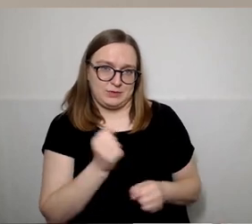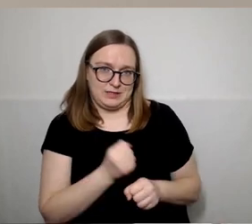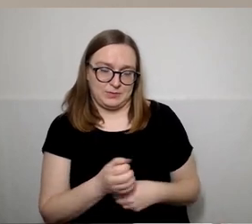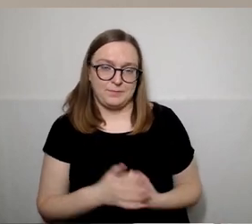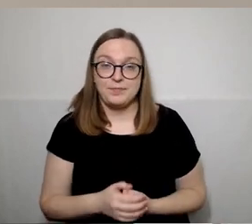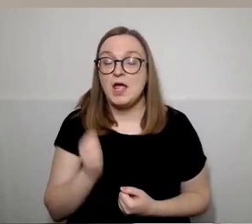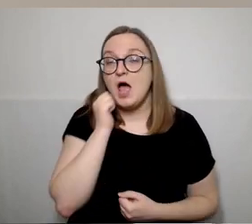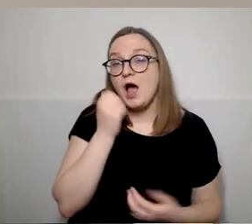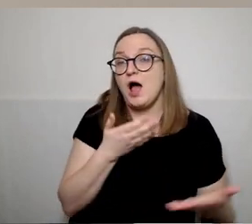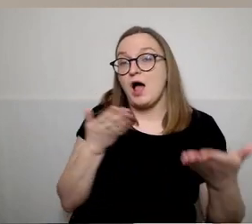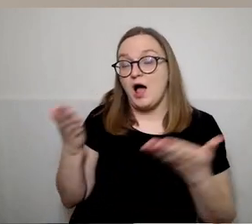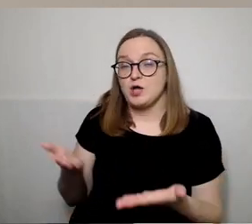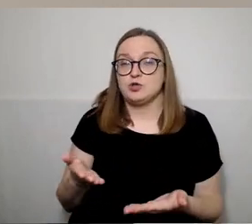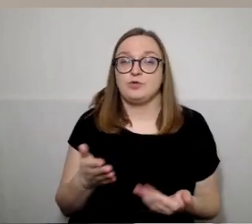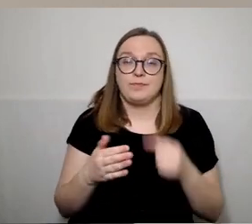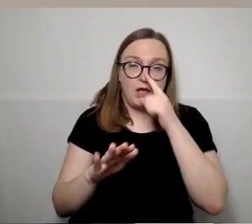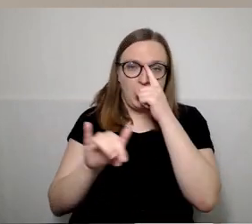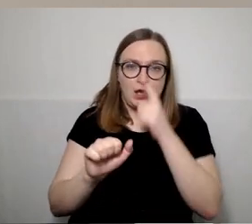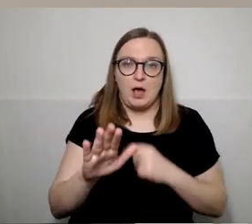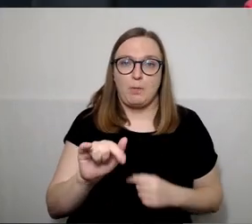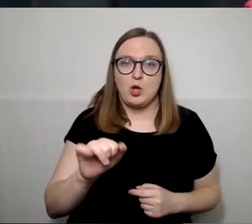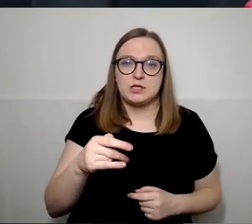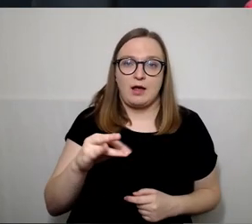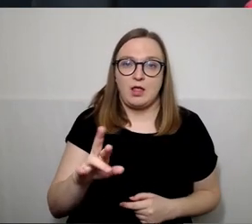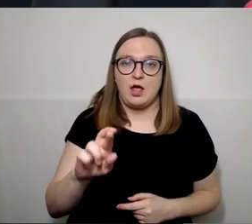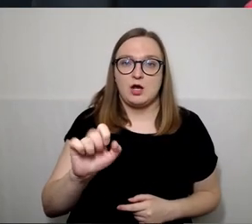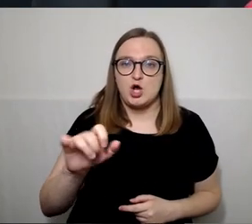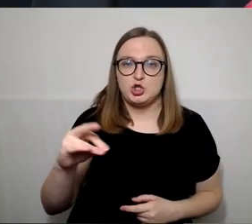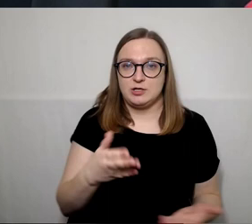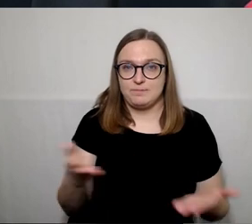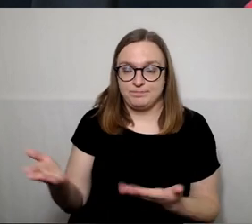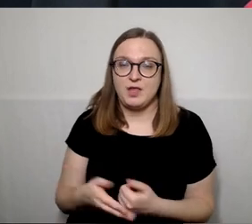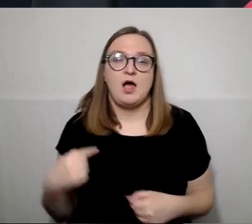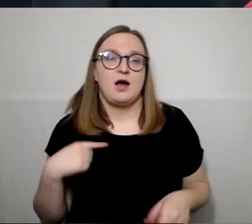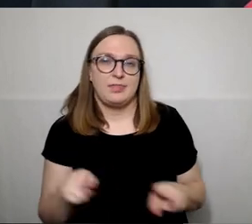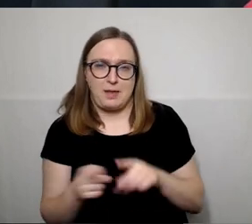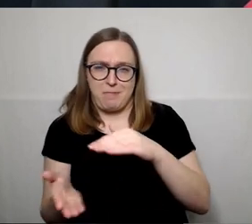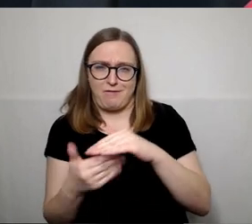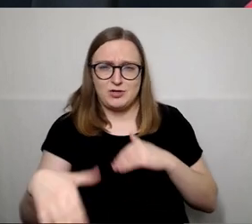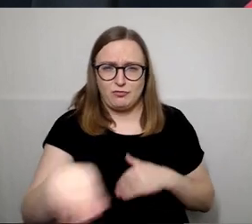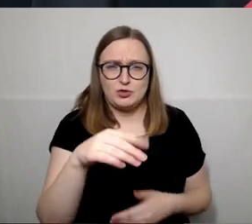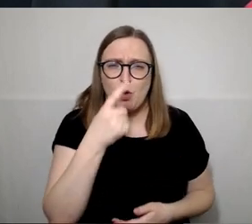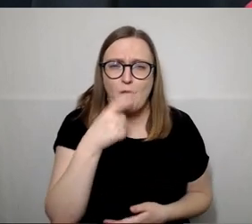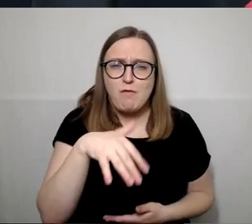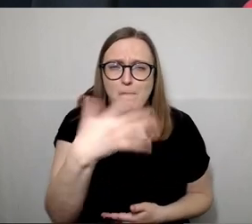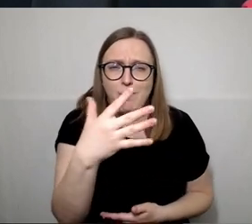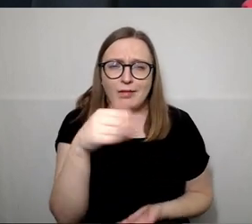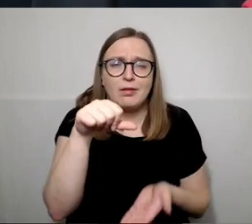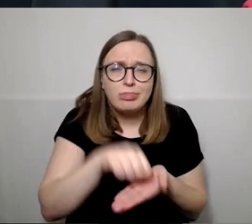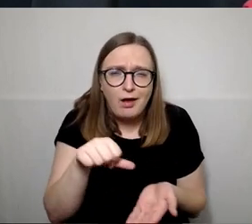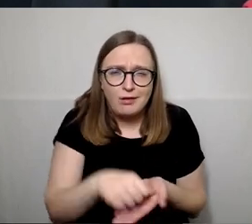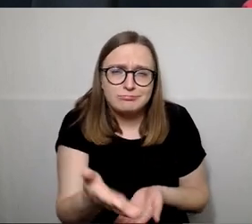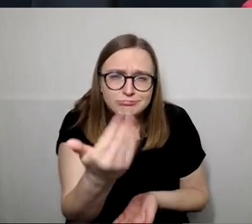Heblonskite, ar aš čia jūsų žinote rinkėjim? Aš taip pat pakviesiu visus kovo penktą dalyvauti rinkimuose ir kas yra